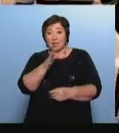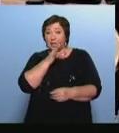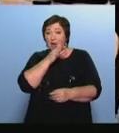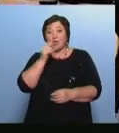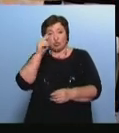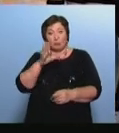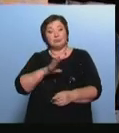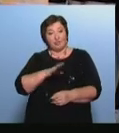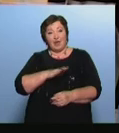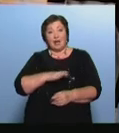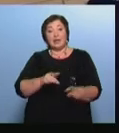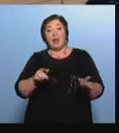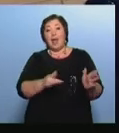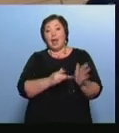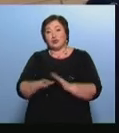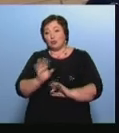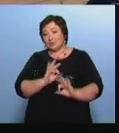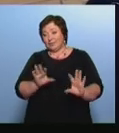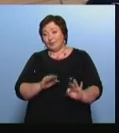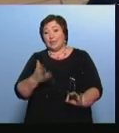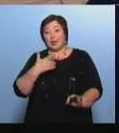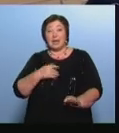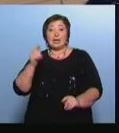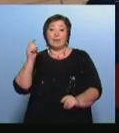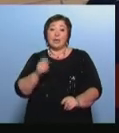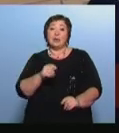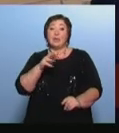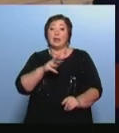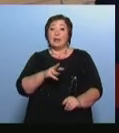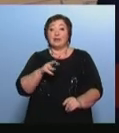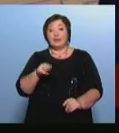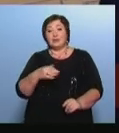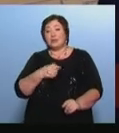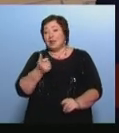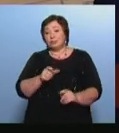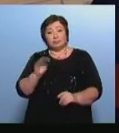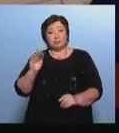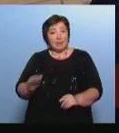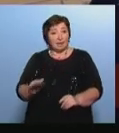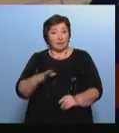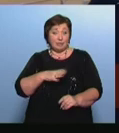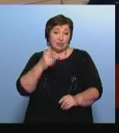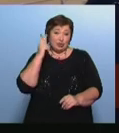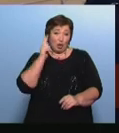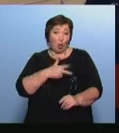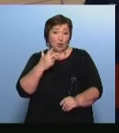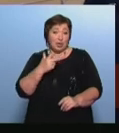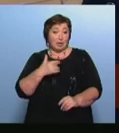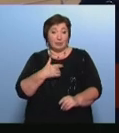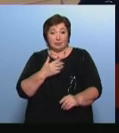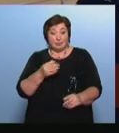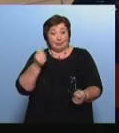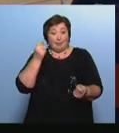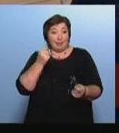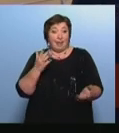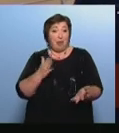иногда проводит и экскурсии Когда приезжал Михаил Михаил Михайлович, я была еще маленькая Мне было всего три года, и я почти ничего не помню